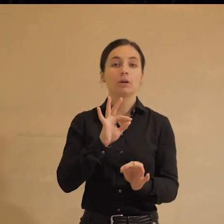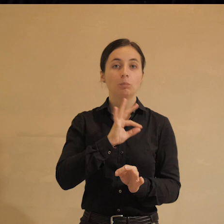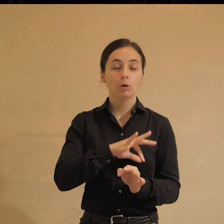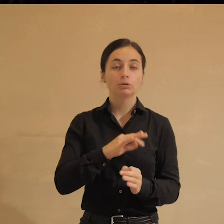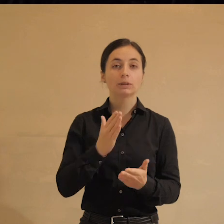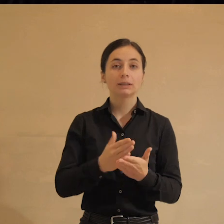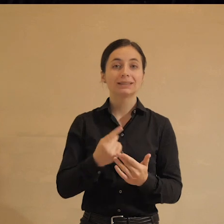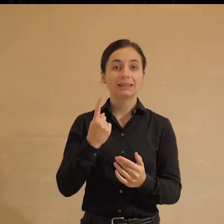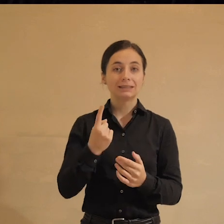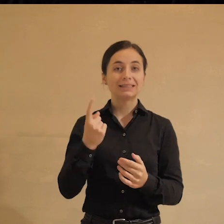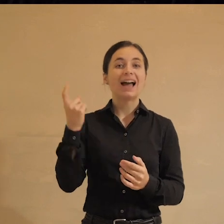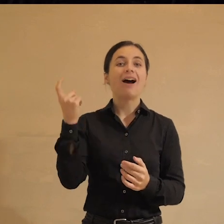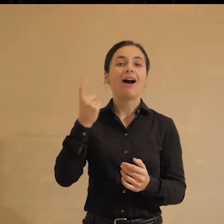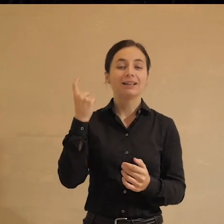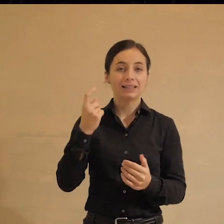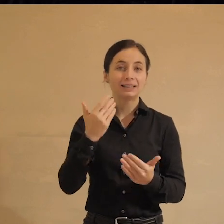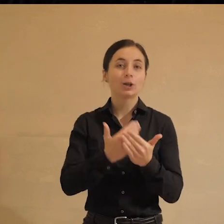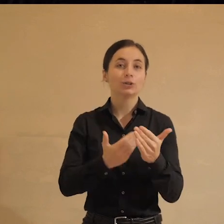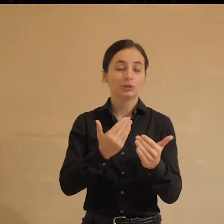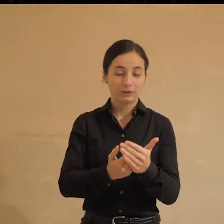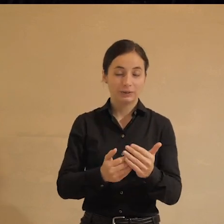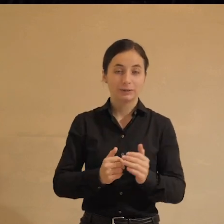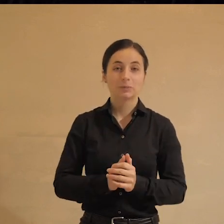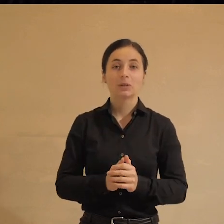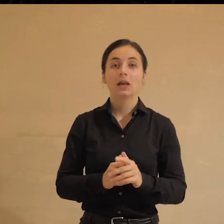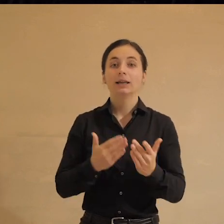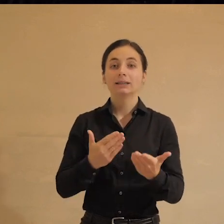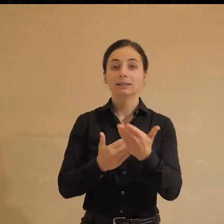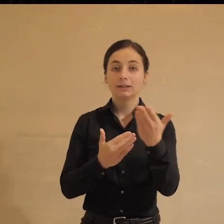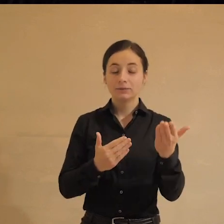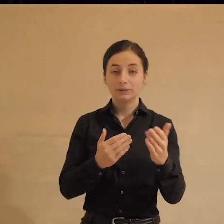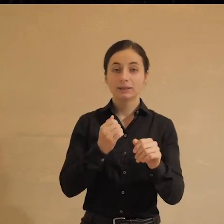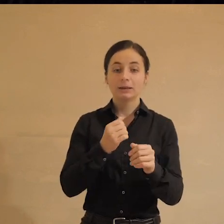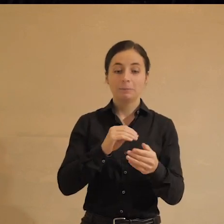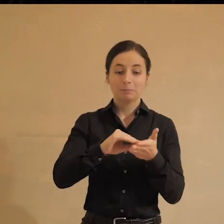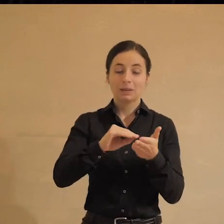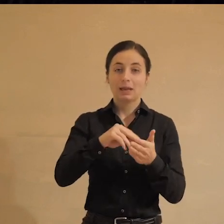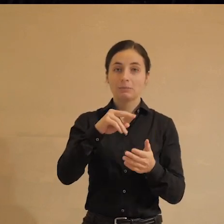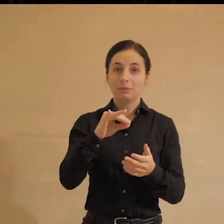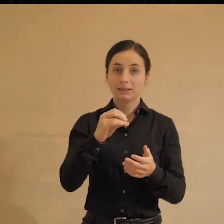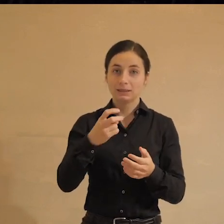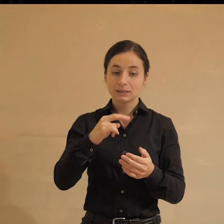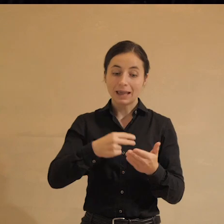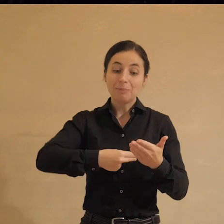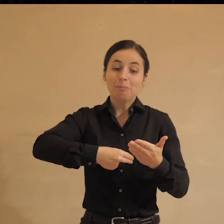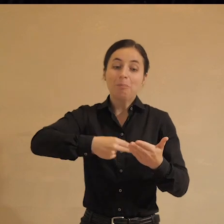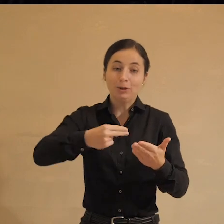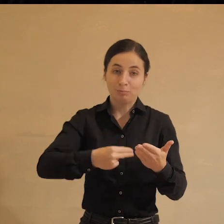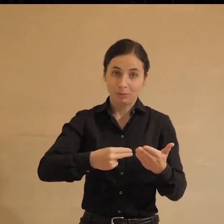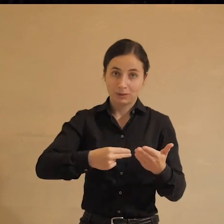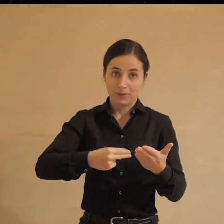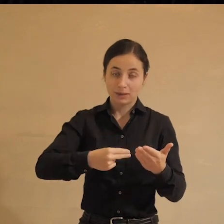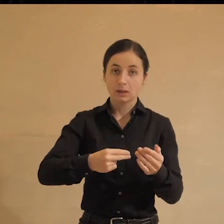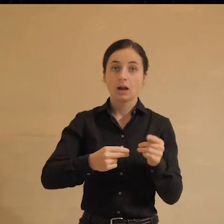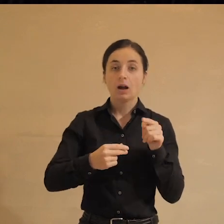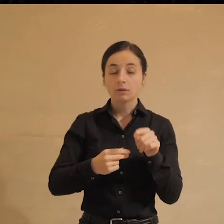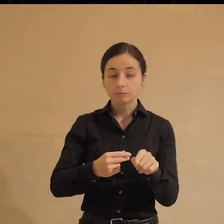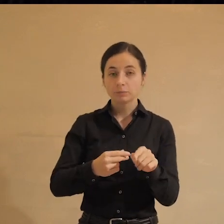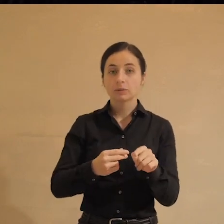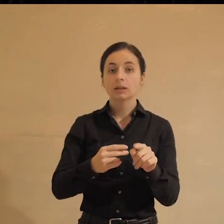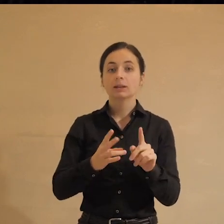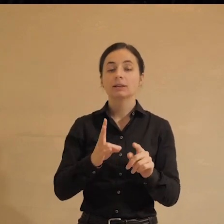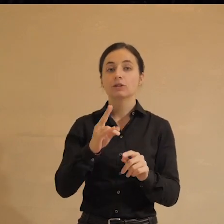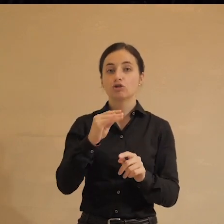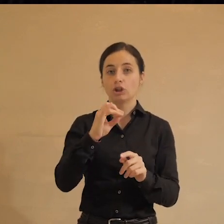есть один, как это, хозяйки на заметку, один маленький лайфхак. Значит, смотрите, если вы заводите петицию или подписываете ее, имейте в виду, значит, на